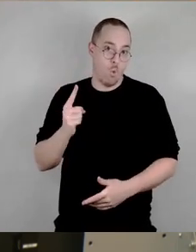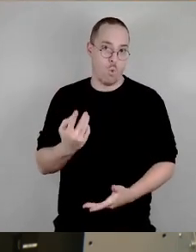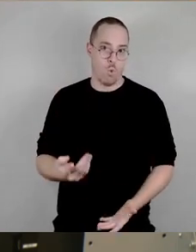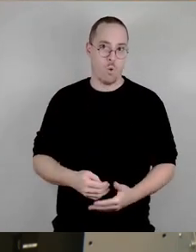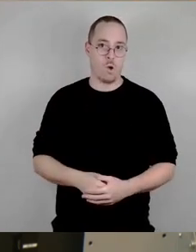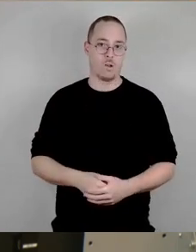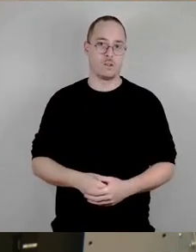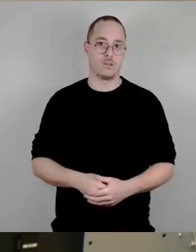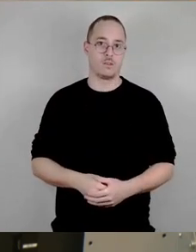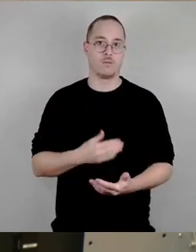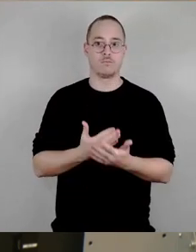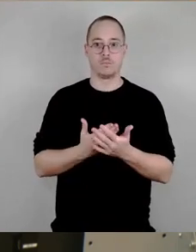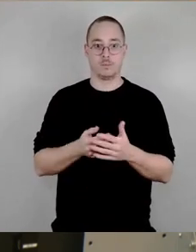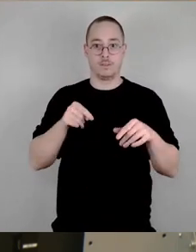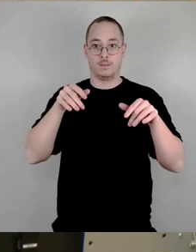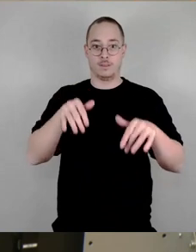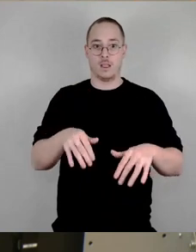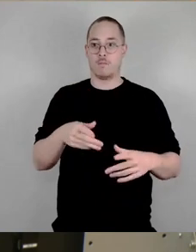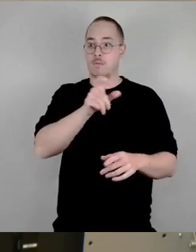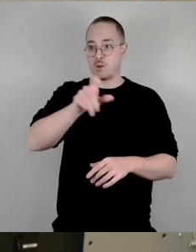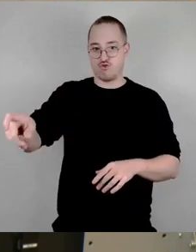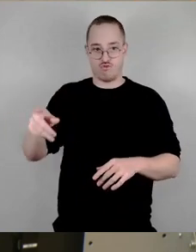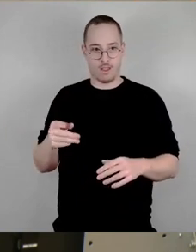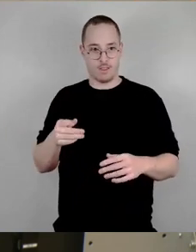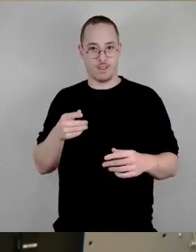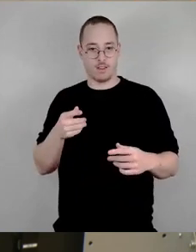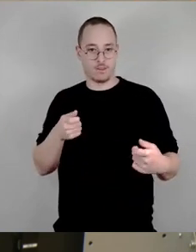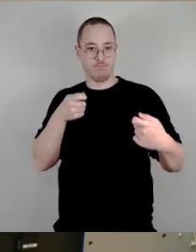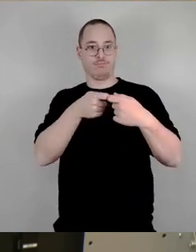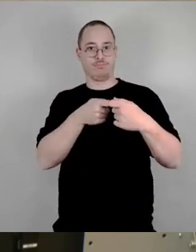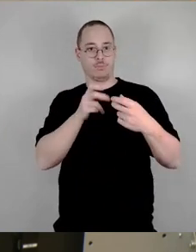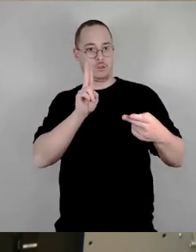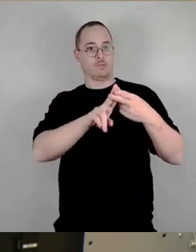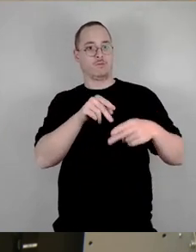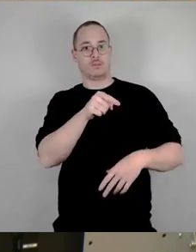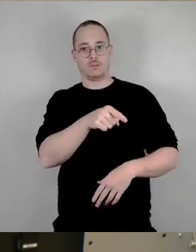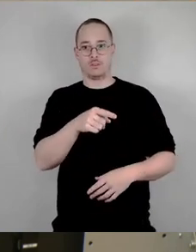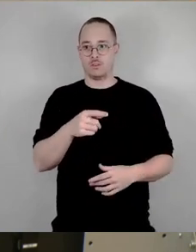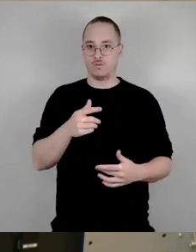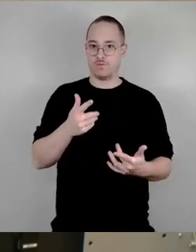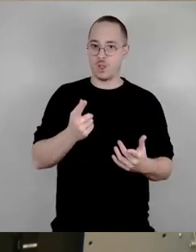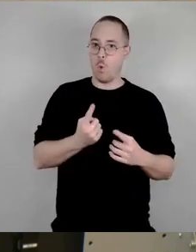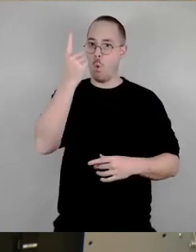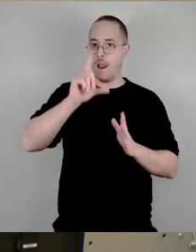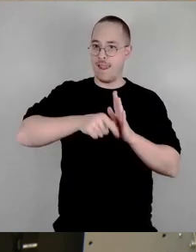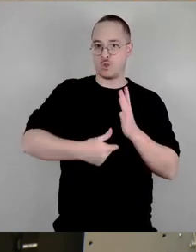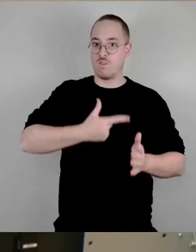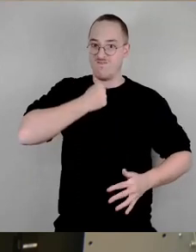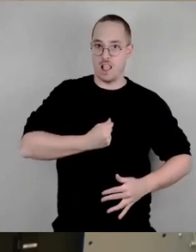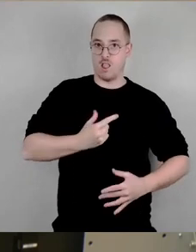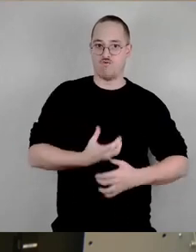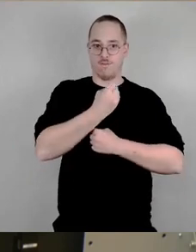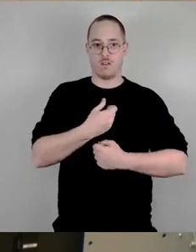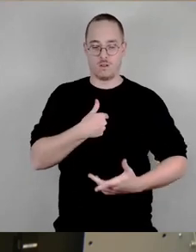Stelle mit Hochleistung in Berührung kommen Die selbst, wir sagen, hohe Leistung erbringen wollen Dann sind das, und das ist ganz erstaunlich, ganz